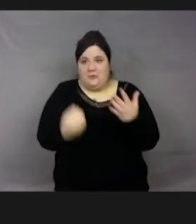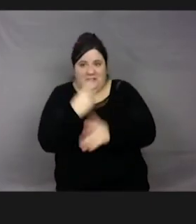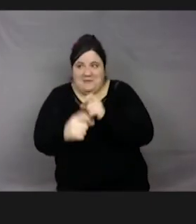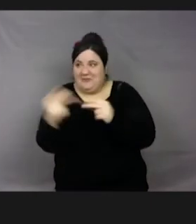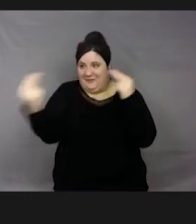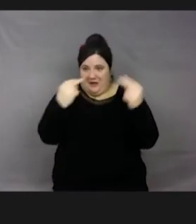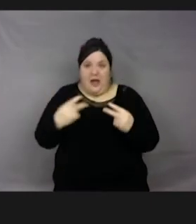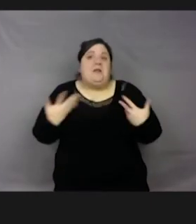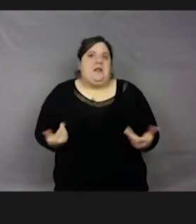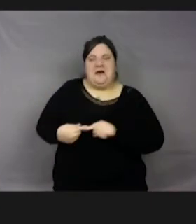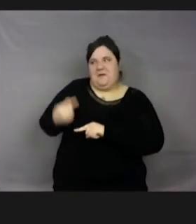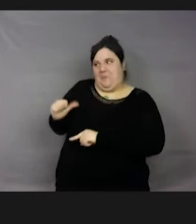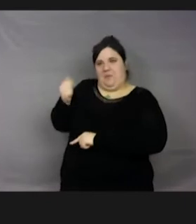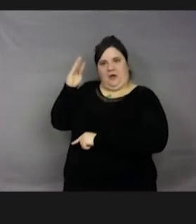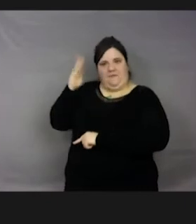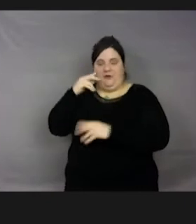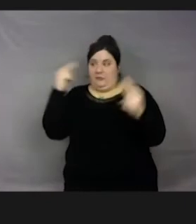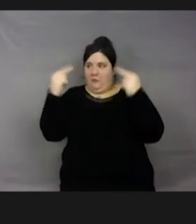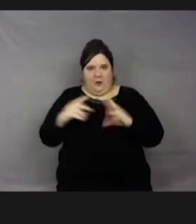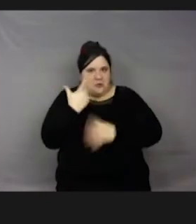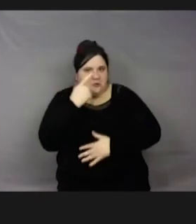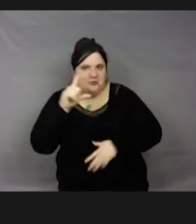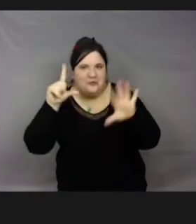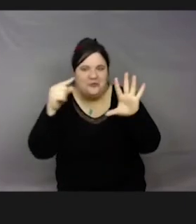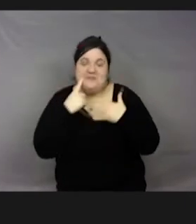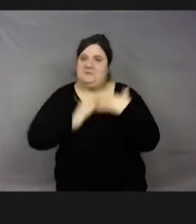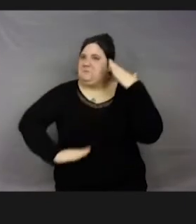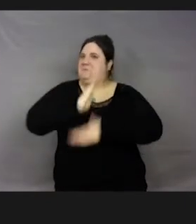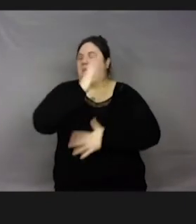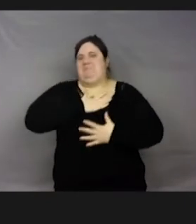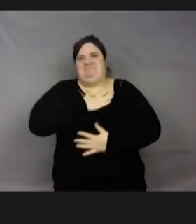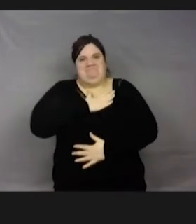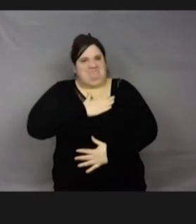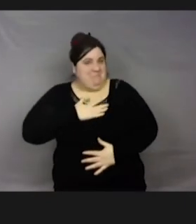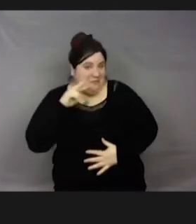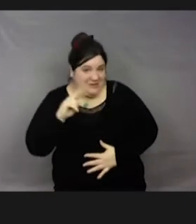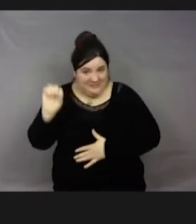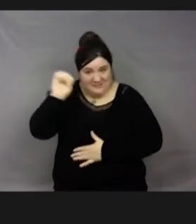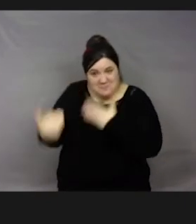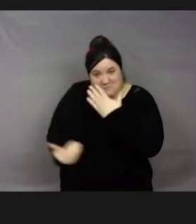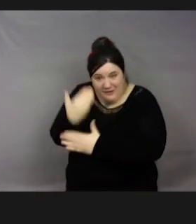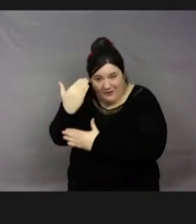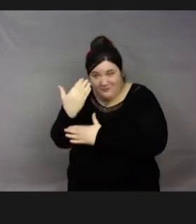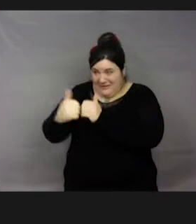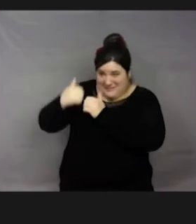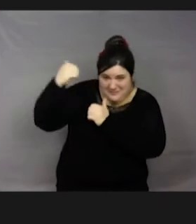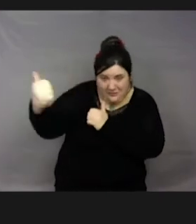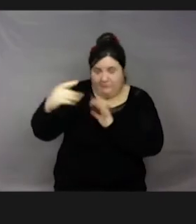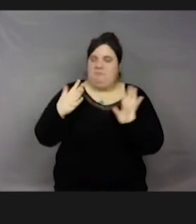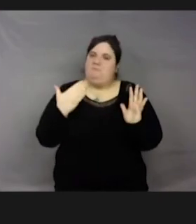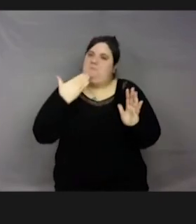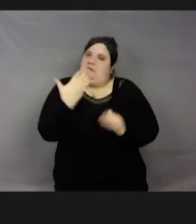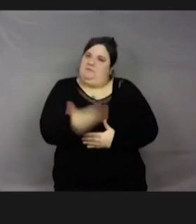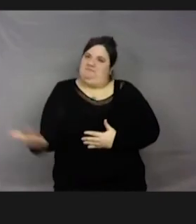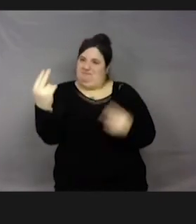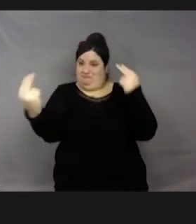plus de 270, donc on était très contents, parce que c'est jamais facile en visio, surtout un samedi matin. Donc merci à tous de nous rejoindre pour cette